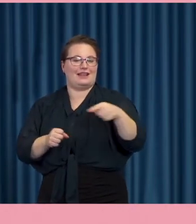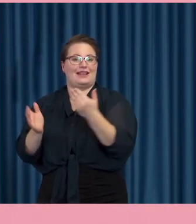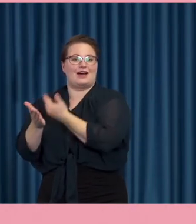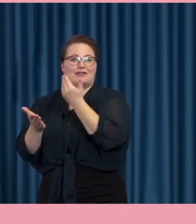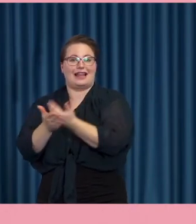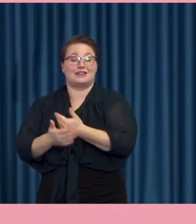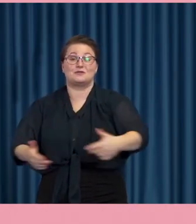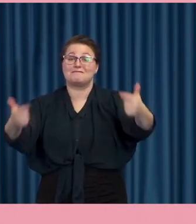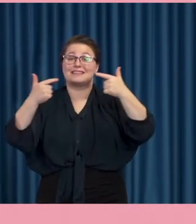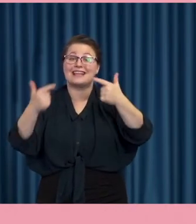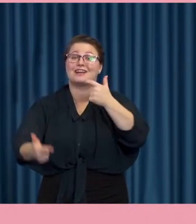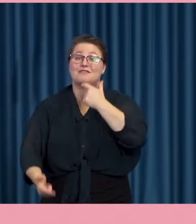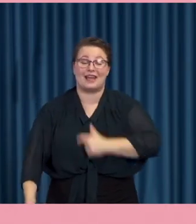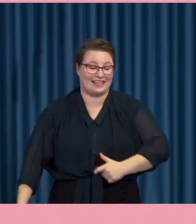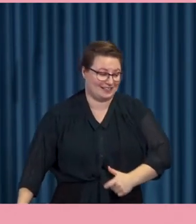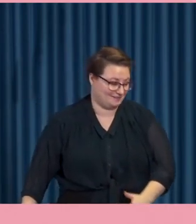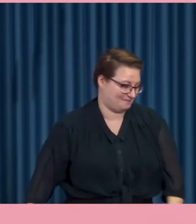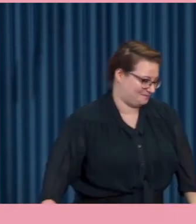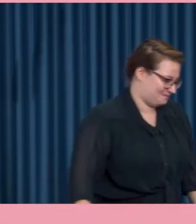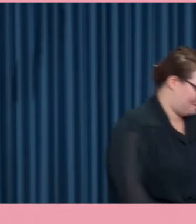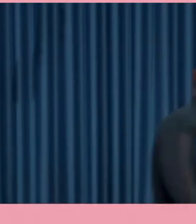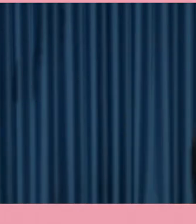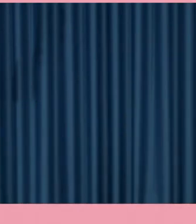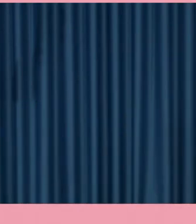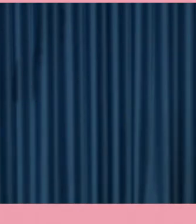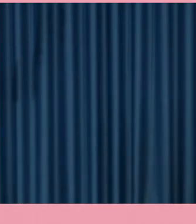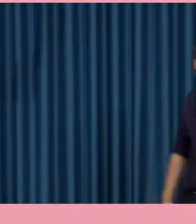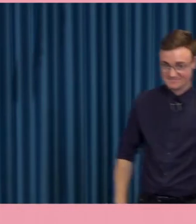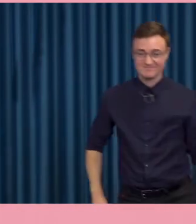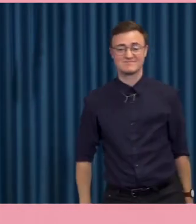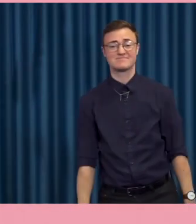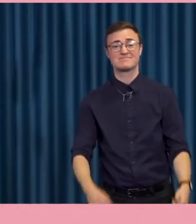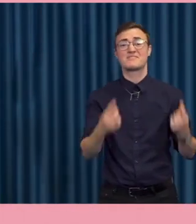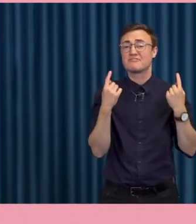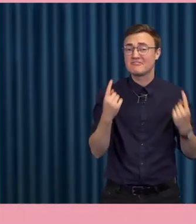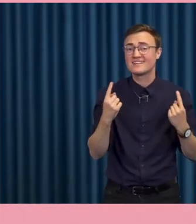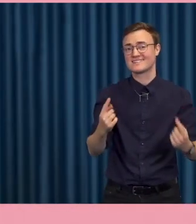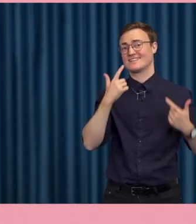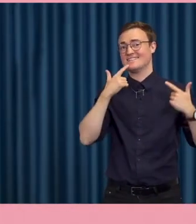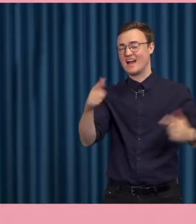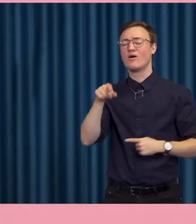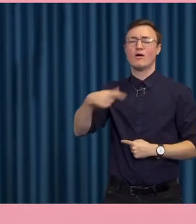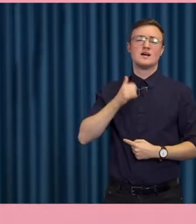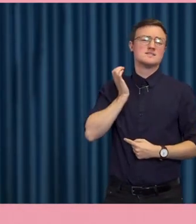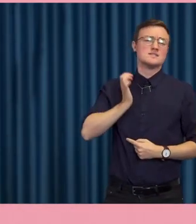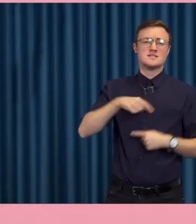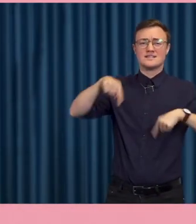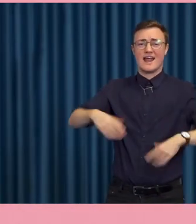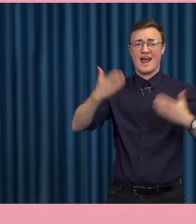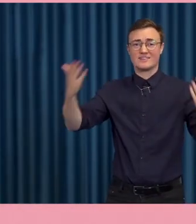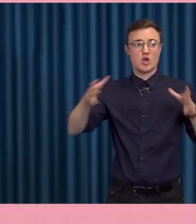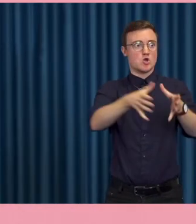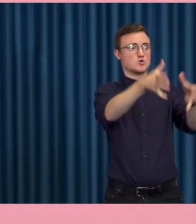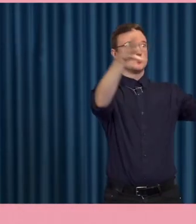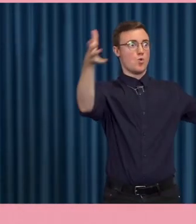Tusen tack för mig! Underbart! Tack snälla! Det är också det här som jag älskar med den här dagen att vi rör oss från det stora